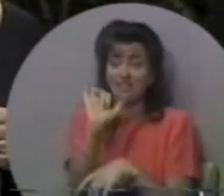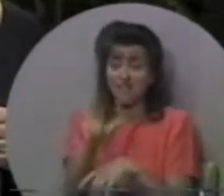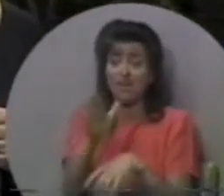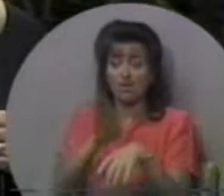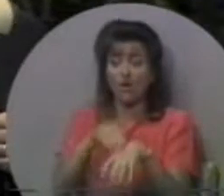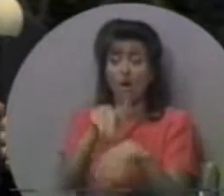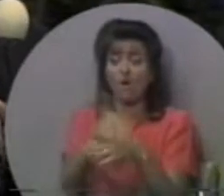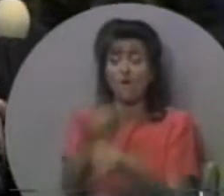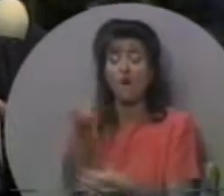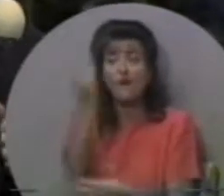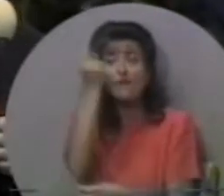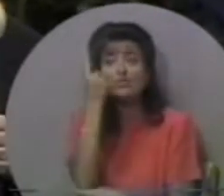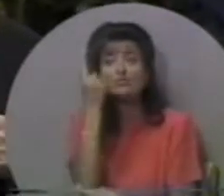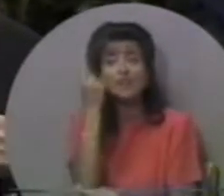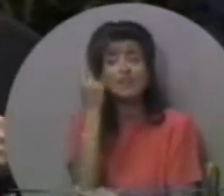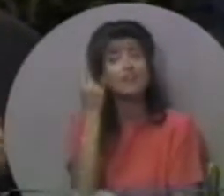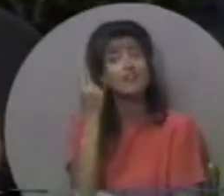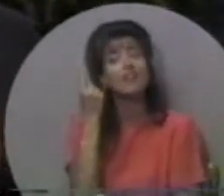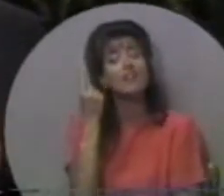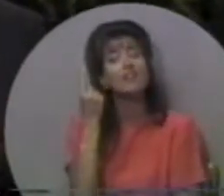розумієте цей поклик сьогодні,